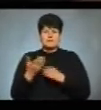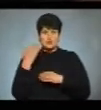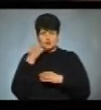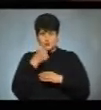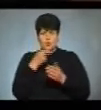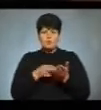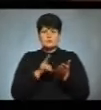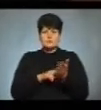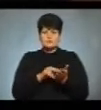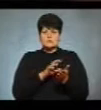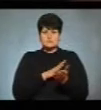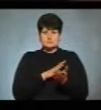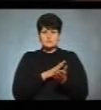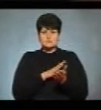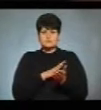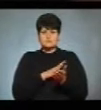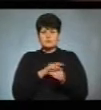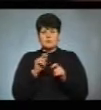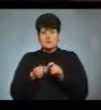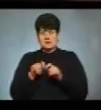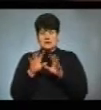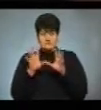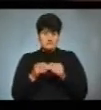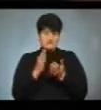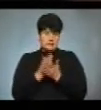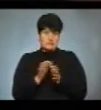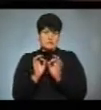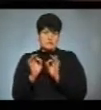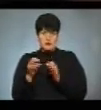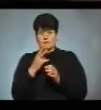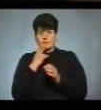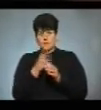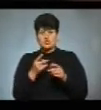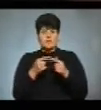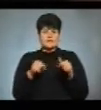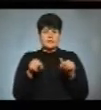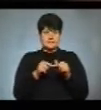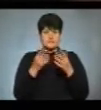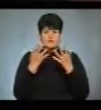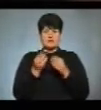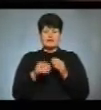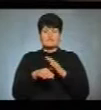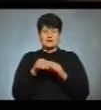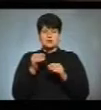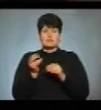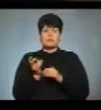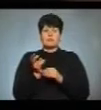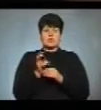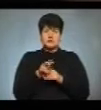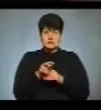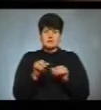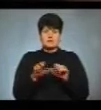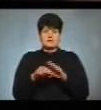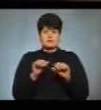року прописалися. Перевірила, все є нормально, побачила, яка дільниця. І в день виборів я прийшла до виборчої